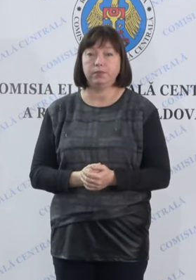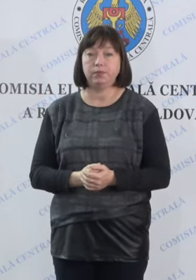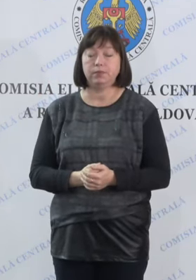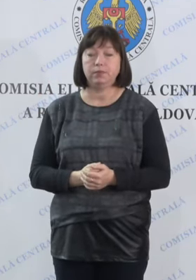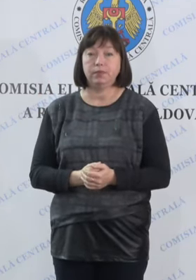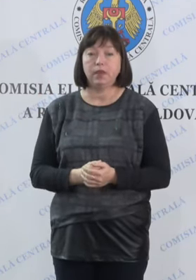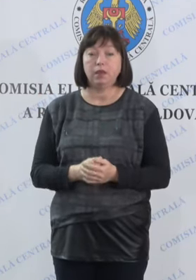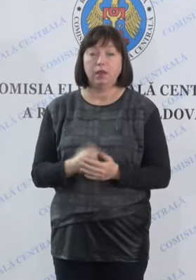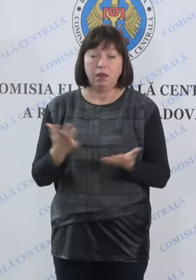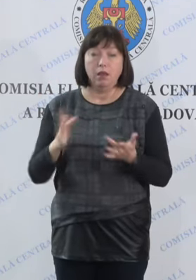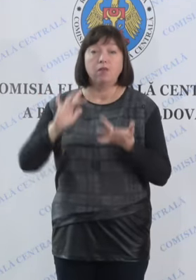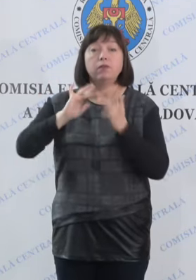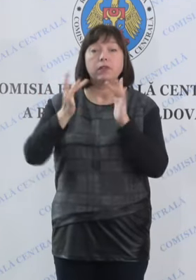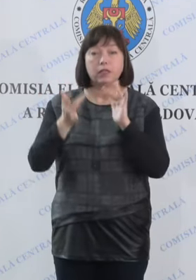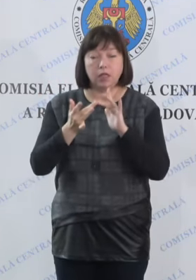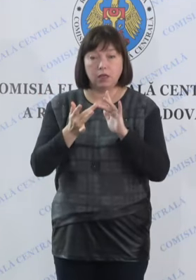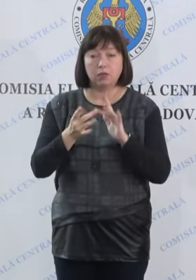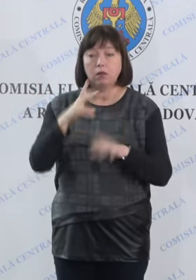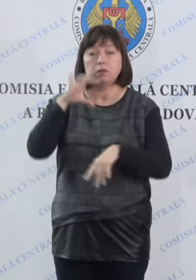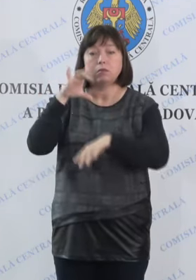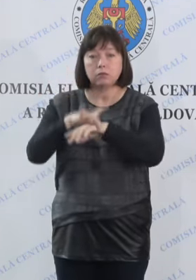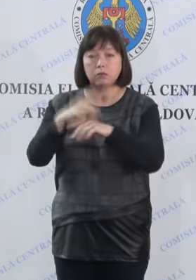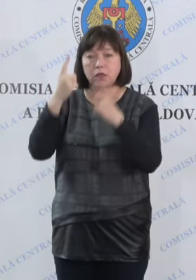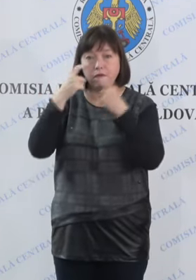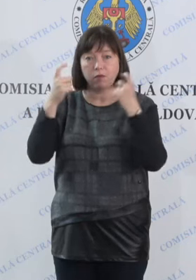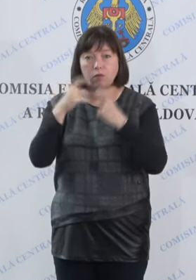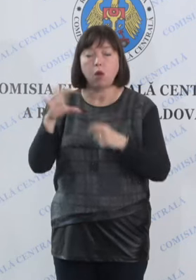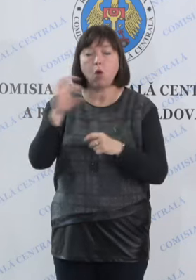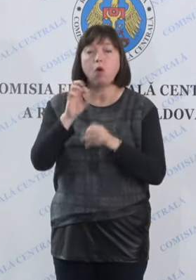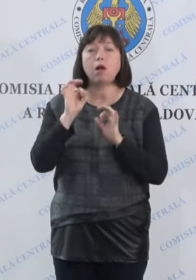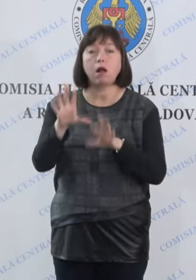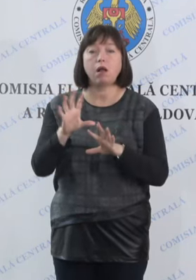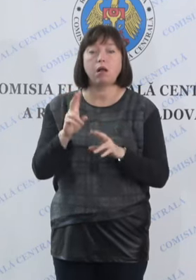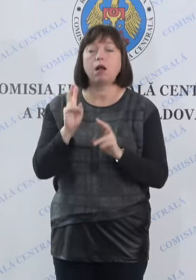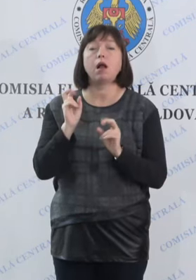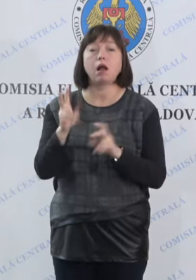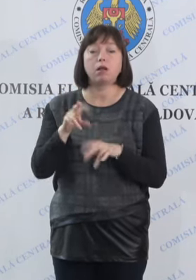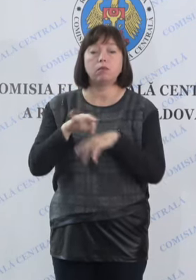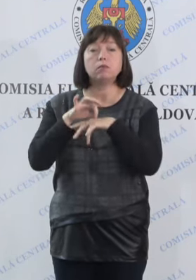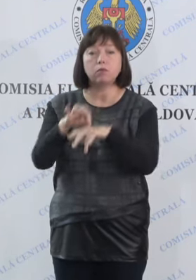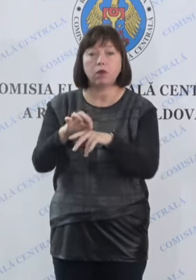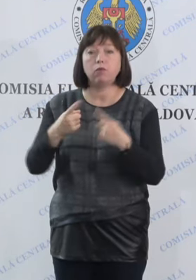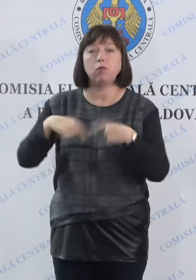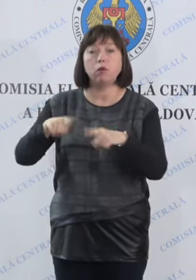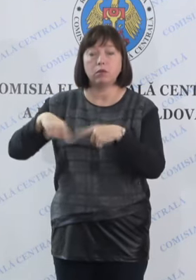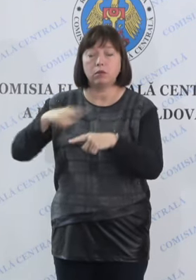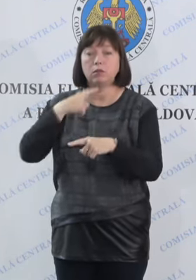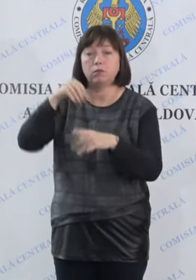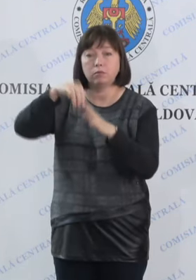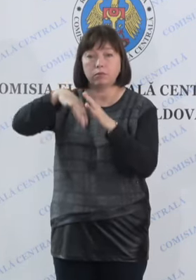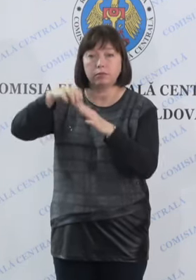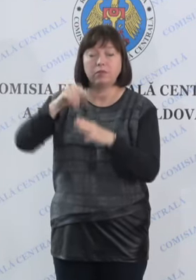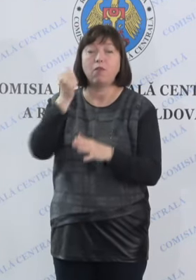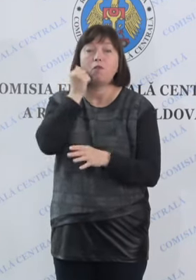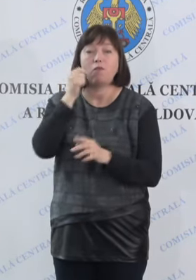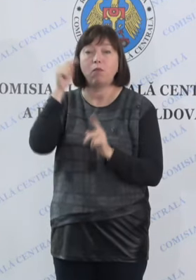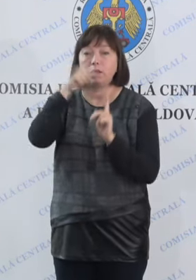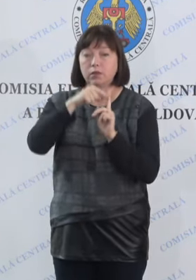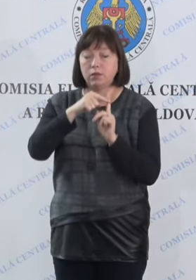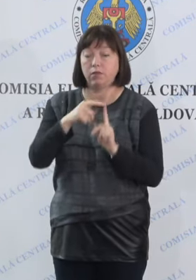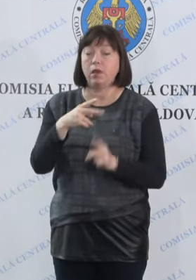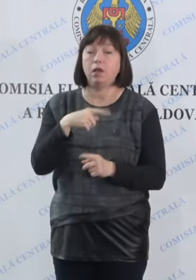În spațiul online atestăm informații despre procesul de vot la cele două secții de votare din Moscova.